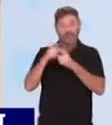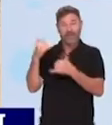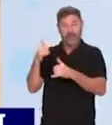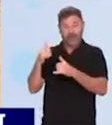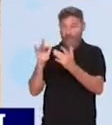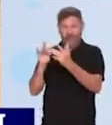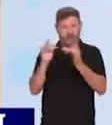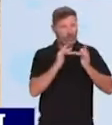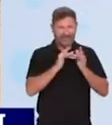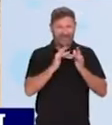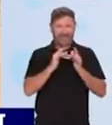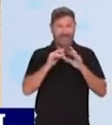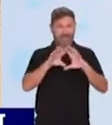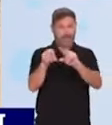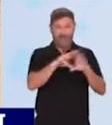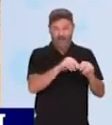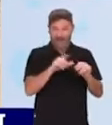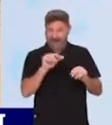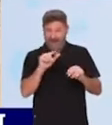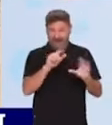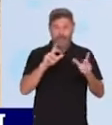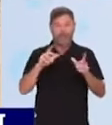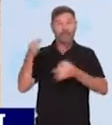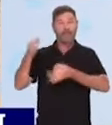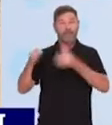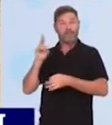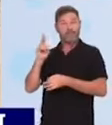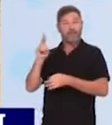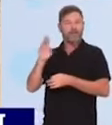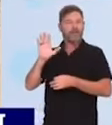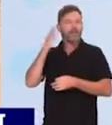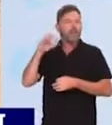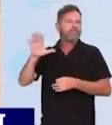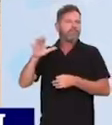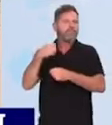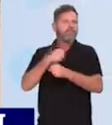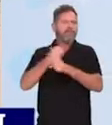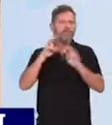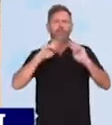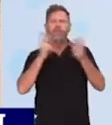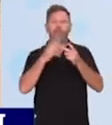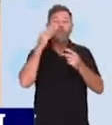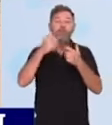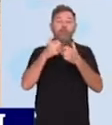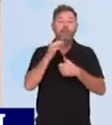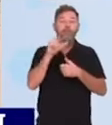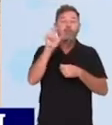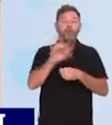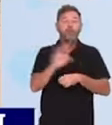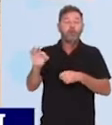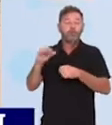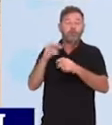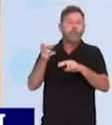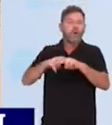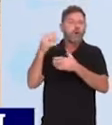en lien avec les familles, et le parquet de Paris, qui est compétent, vous savez, qui a une compétence universelle, par exemple lorsqu'un Français meurt dans un attentat à'étranger,